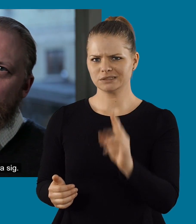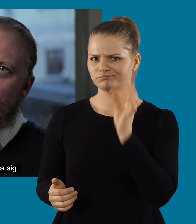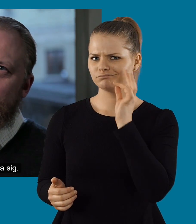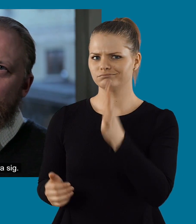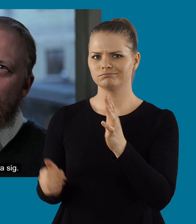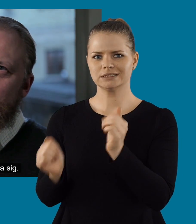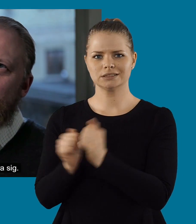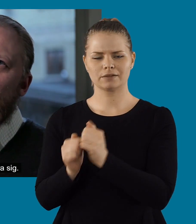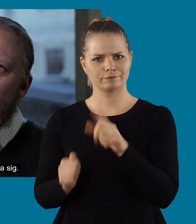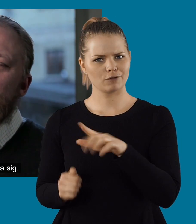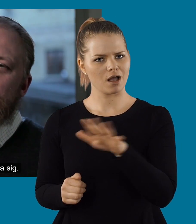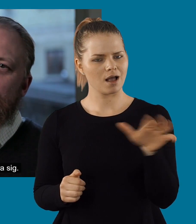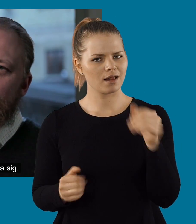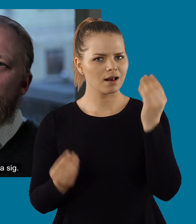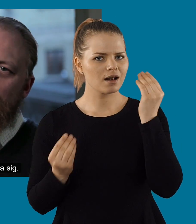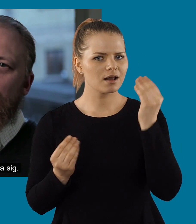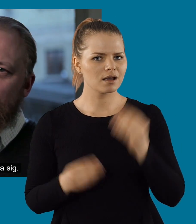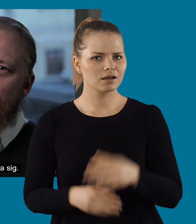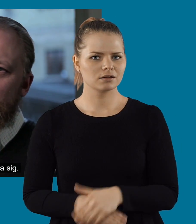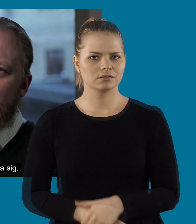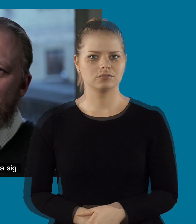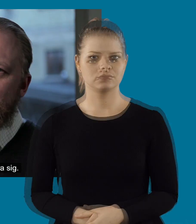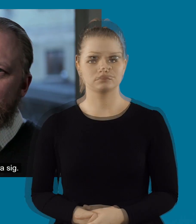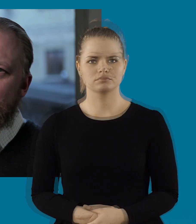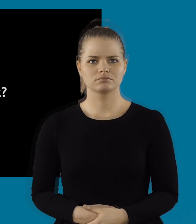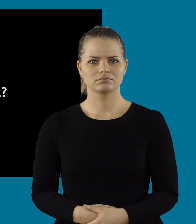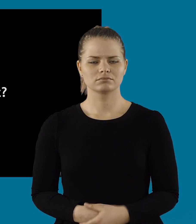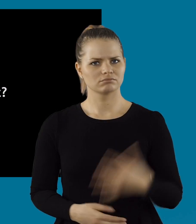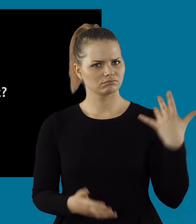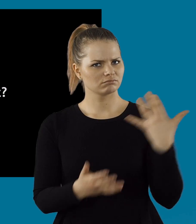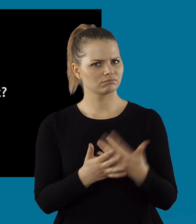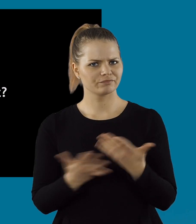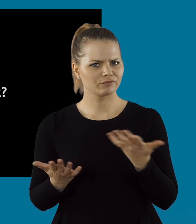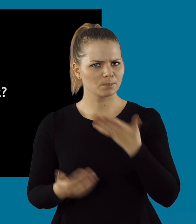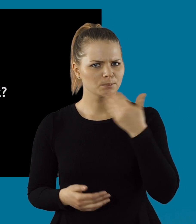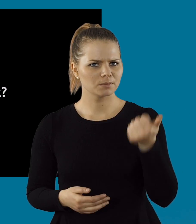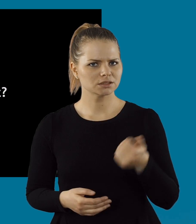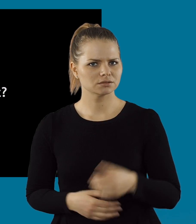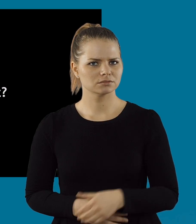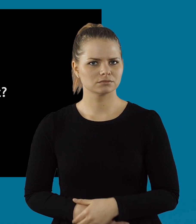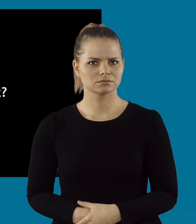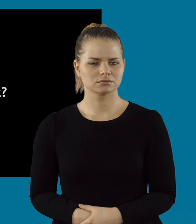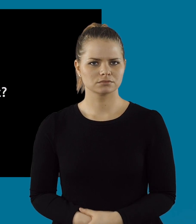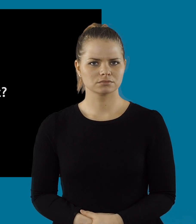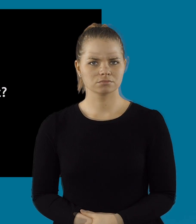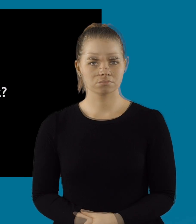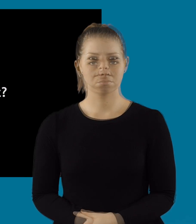Så det är ett utmärkt sätt för alla att lära sig. Vad har varit bäst?